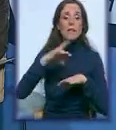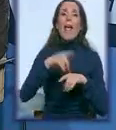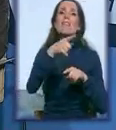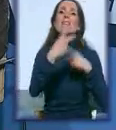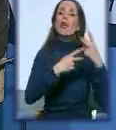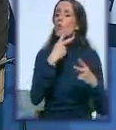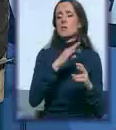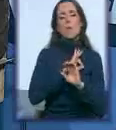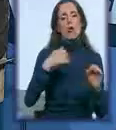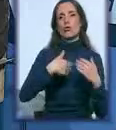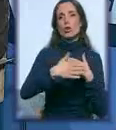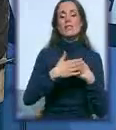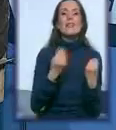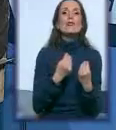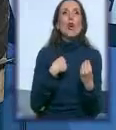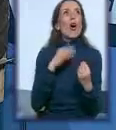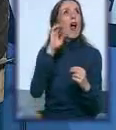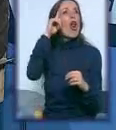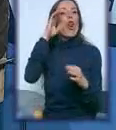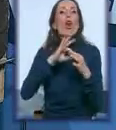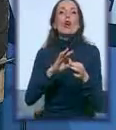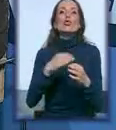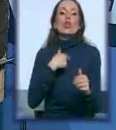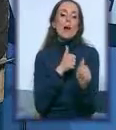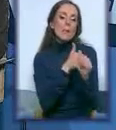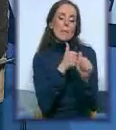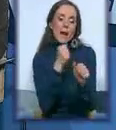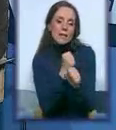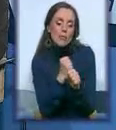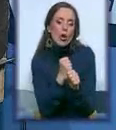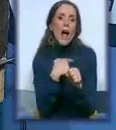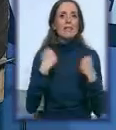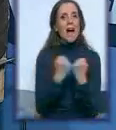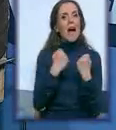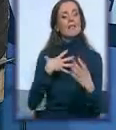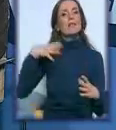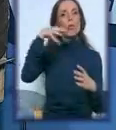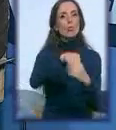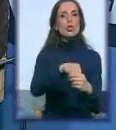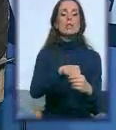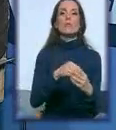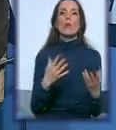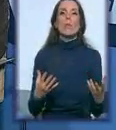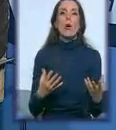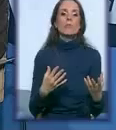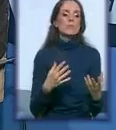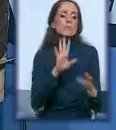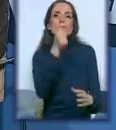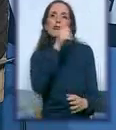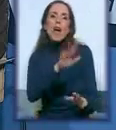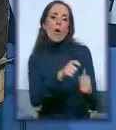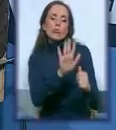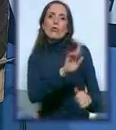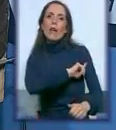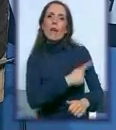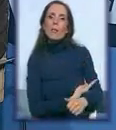odličnu sarađanju. Je li je logično da mi pratimo rad i da aktivno učestvujemo da bi pratili jednostavno potencijal udruženja? Ja sam